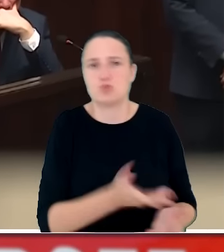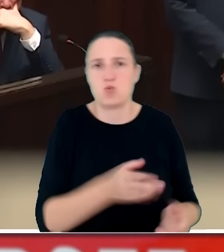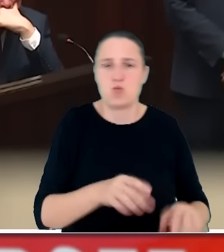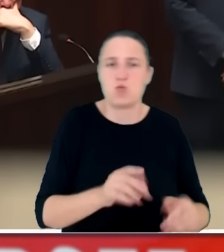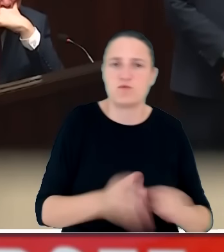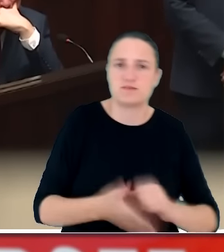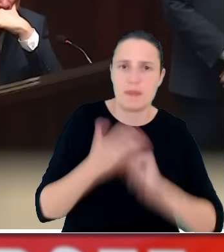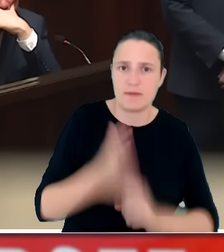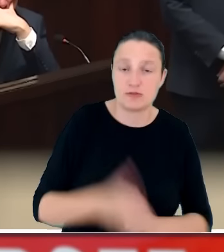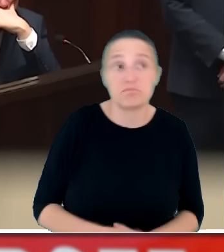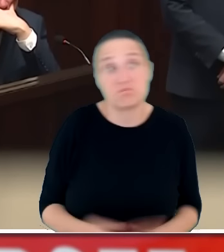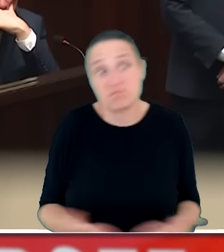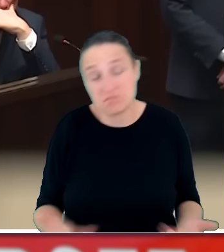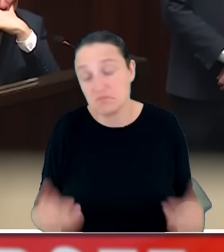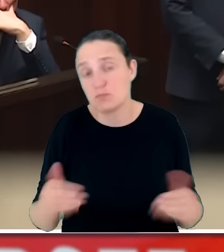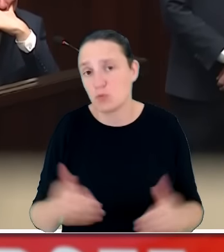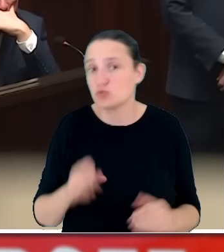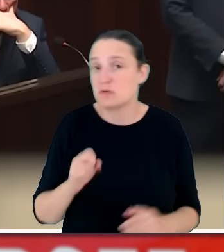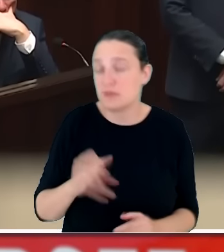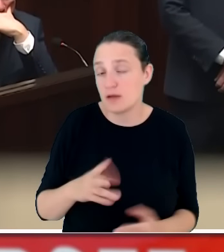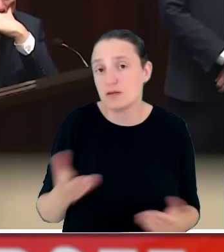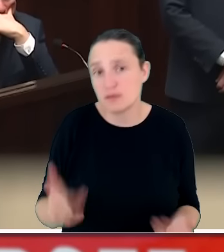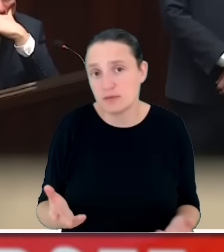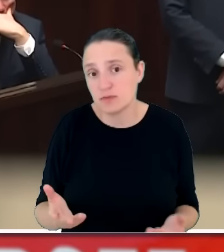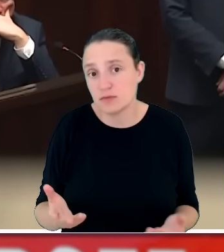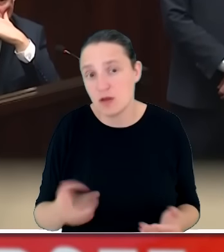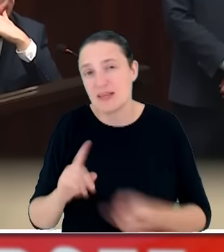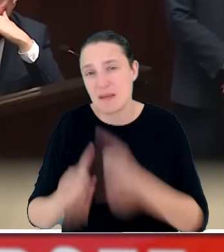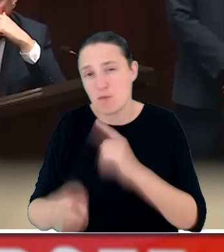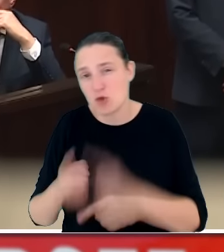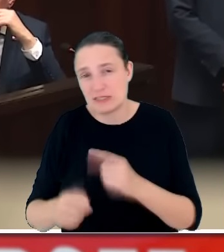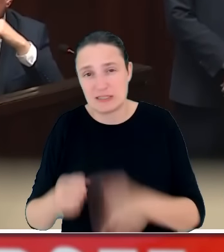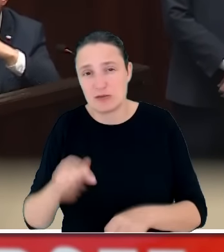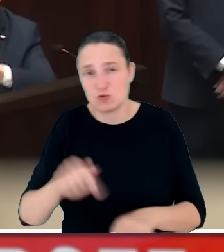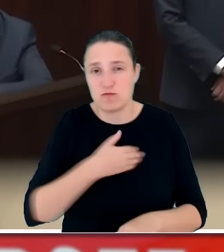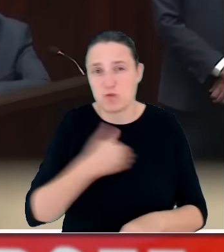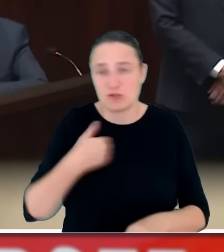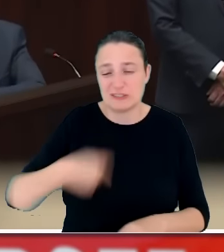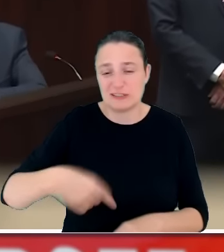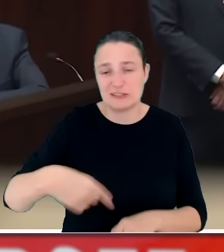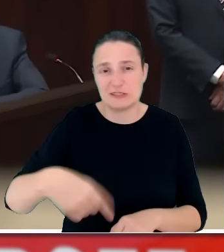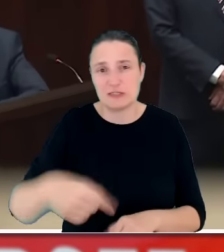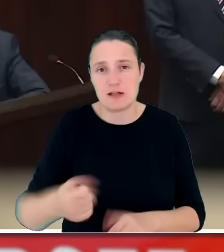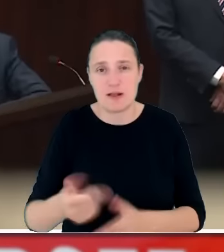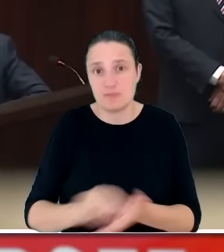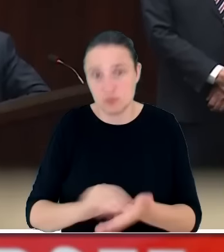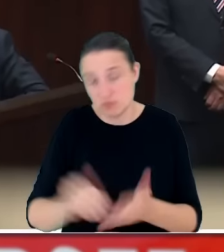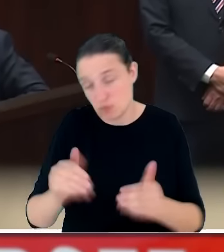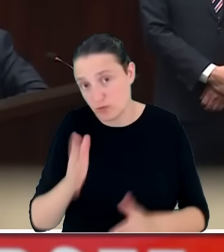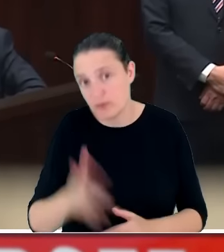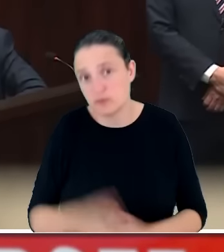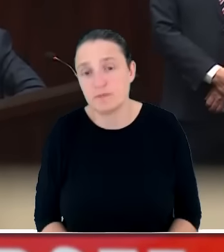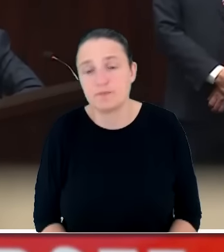scenariusz na rozgrywanie polityki w Polsce w najbliższych miesiącach. Jeżeli ktoś w taki